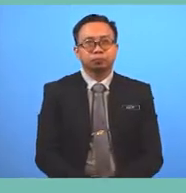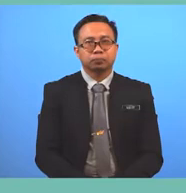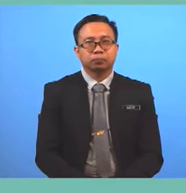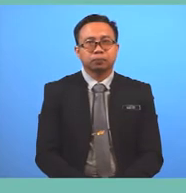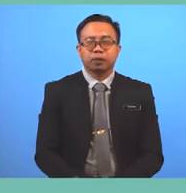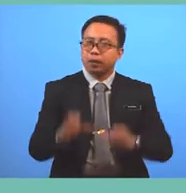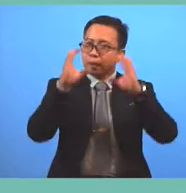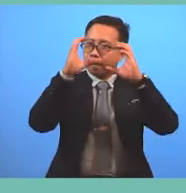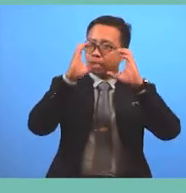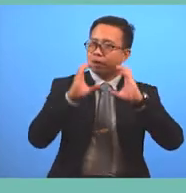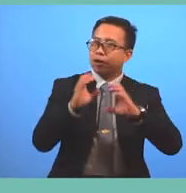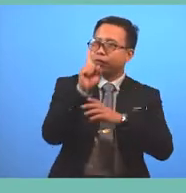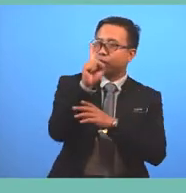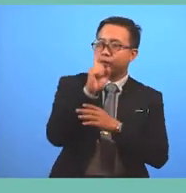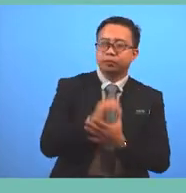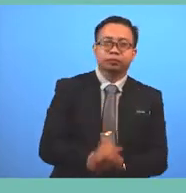Paragraph 1